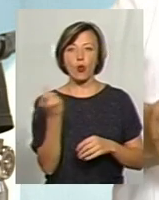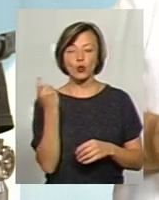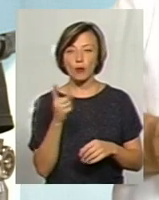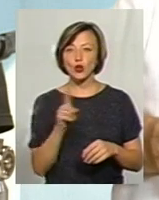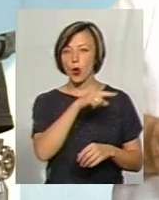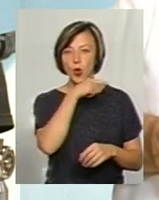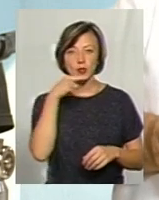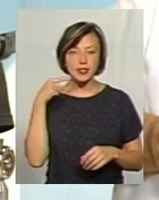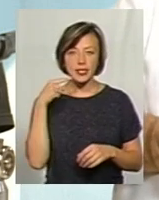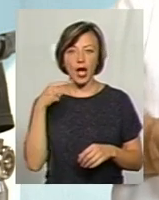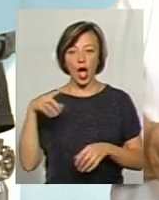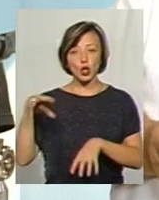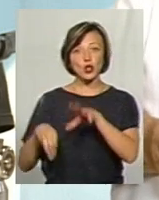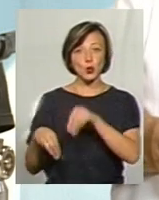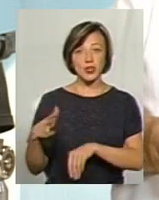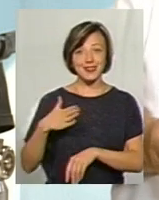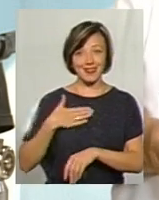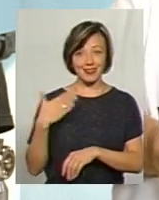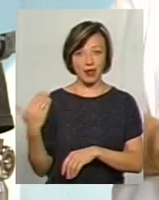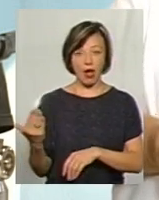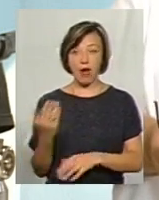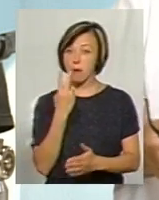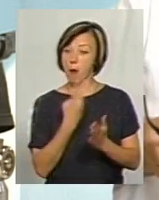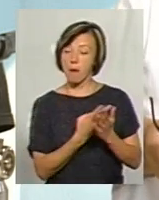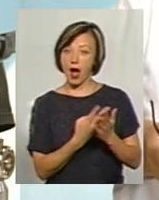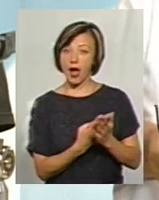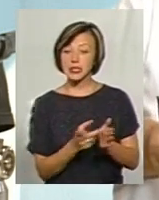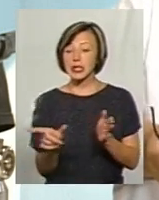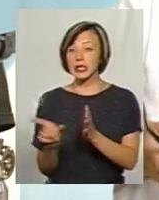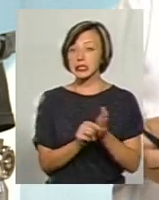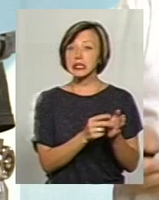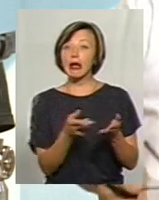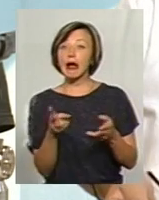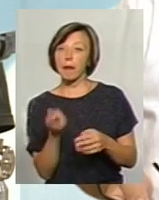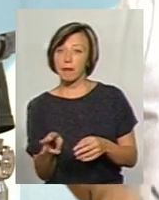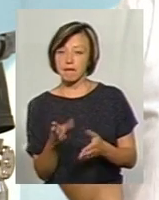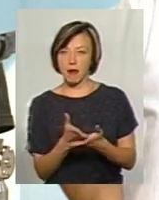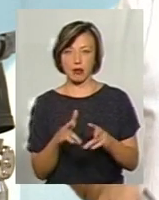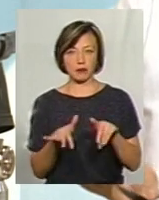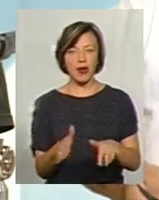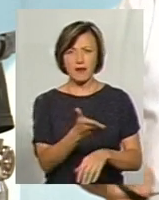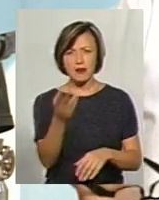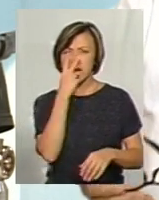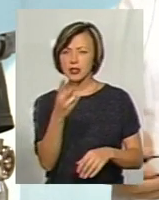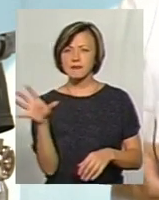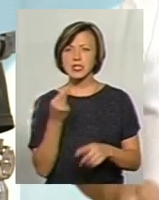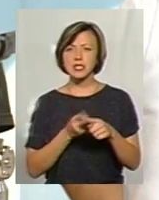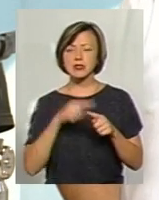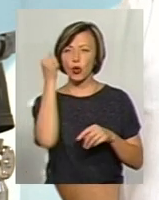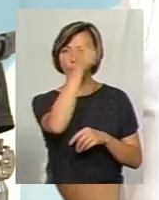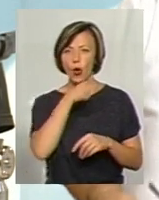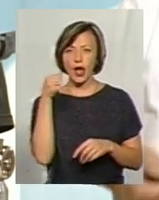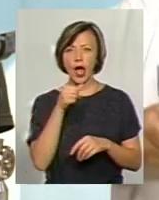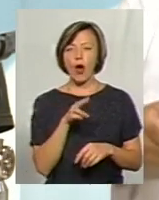Росія, щоб сусідка побачила, з ким вона має справу. Ви ж бачите, що всі ці роки